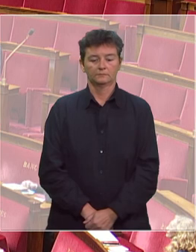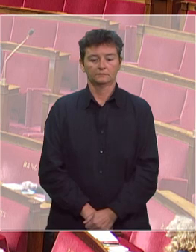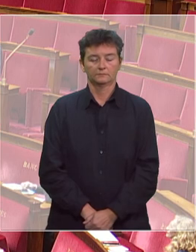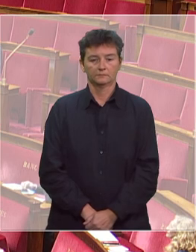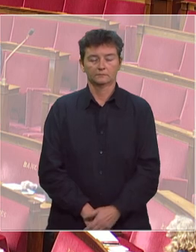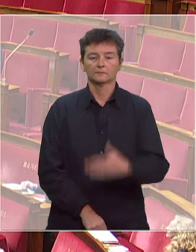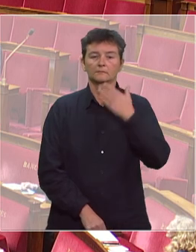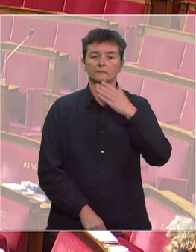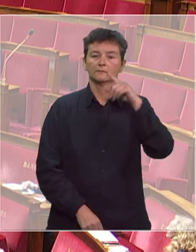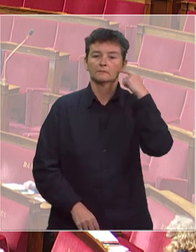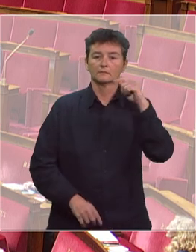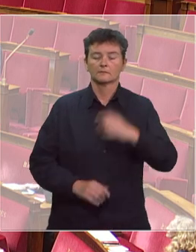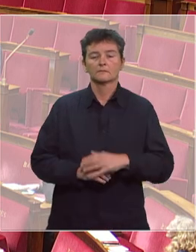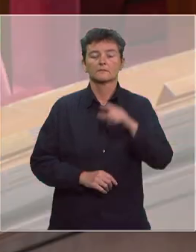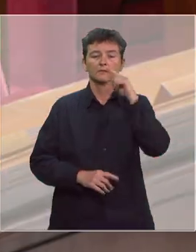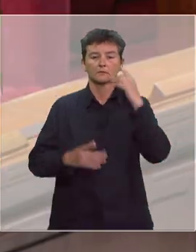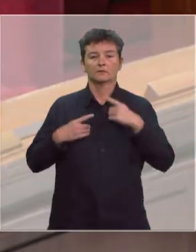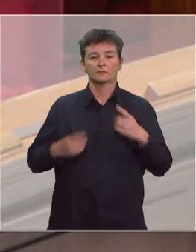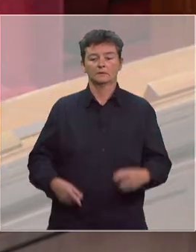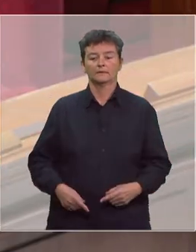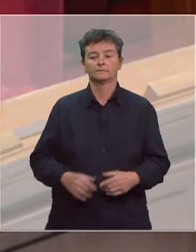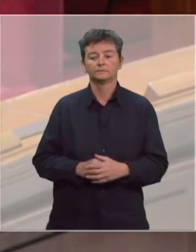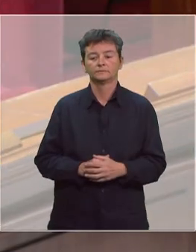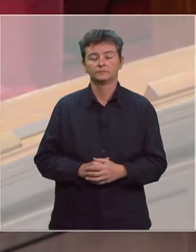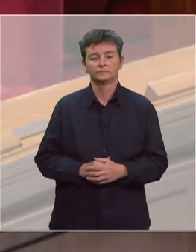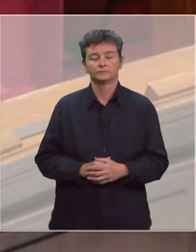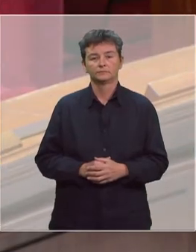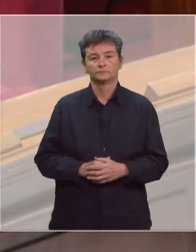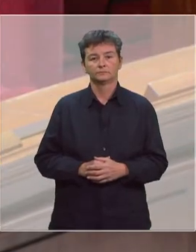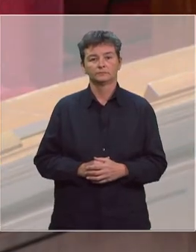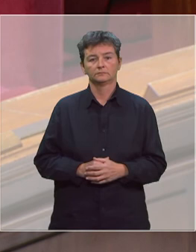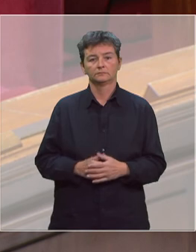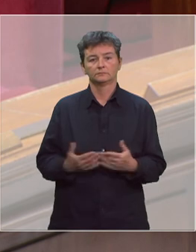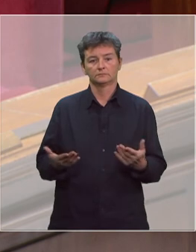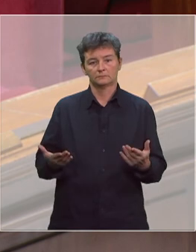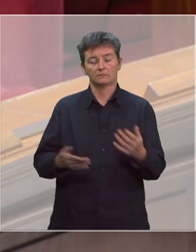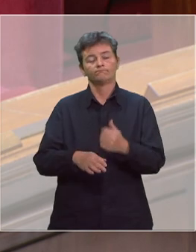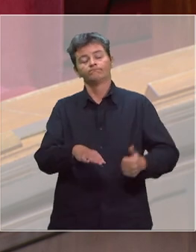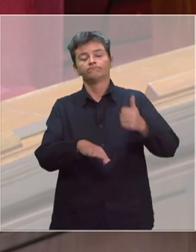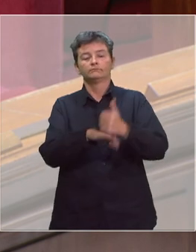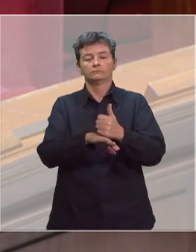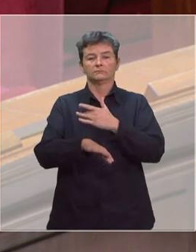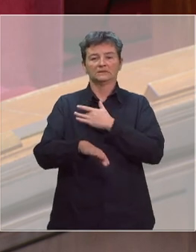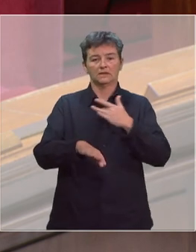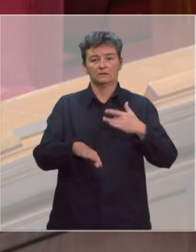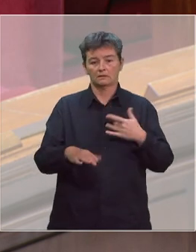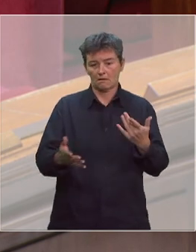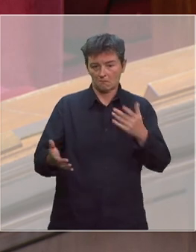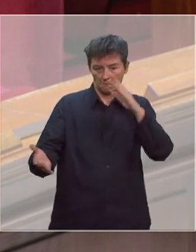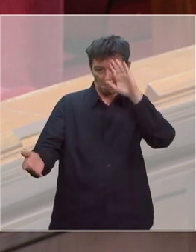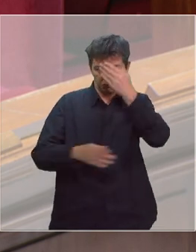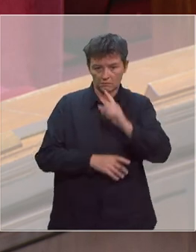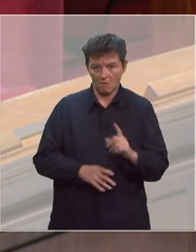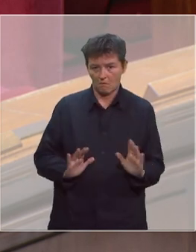Merci, monsieur le président. Monsieur le député Jean-Louis Bricot. D'abord, les autorités sanitaires n'ont pas changé la doctrine.